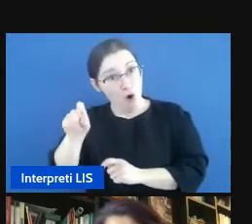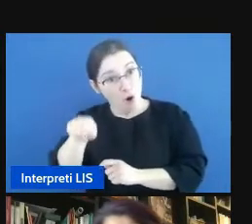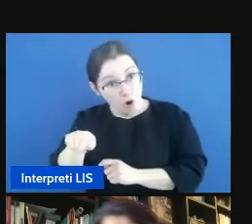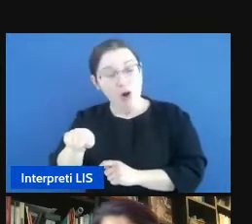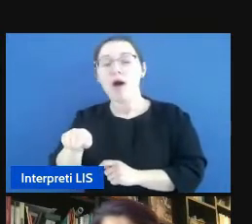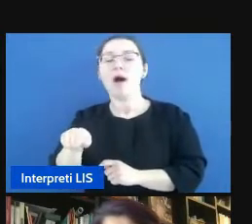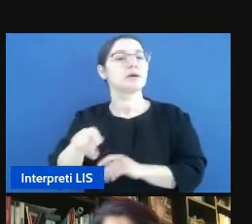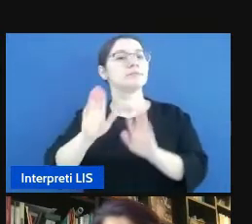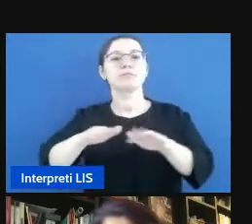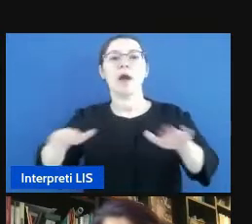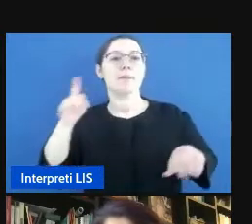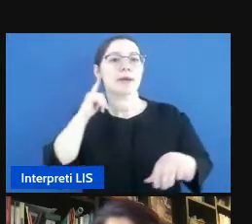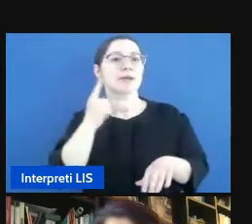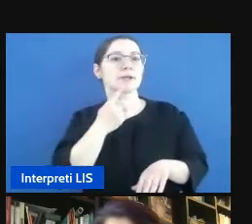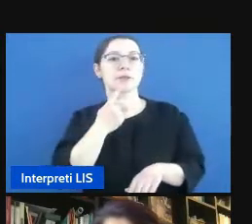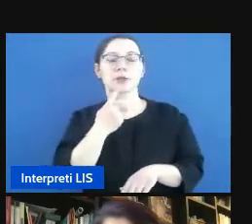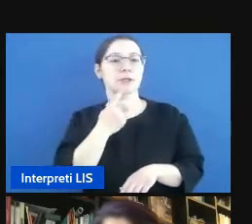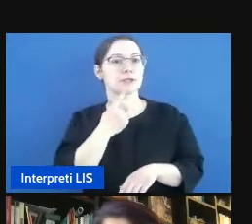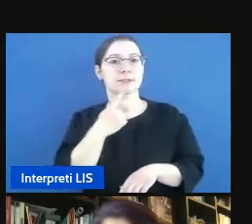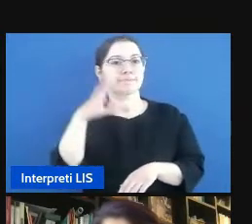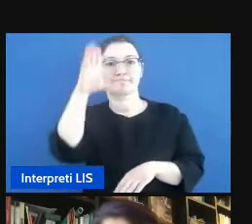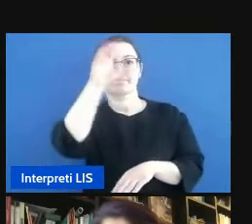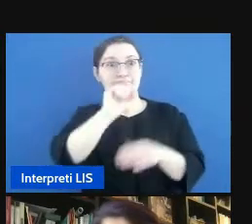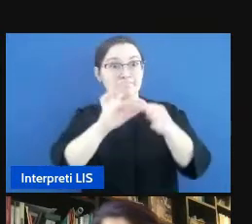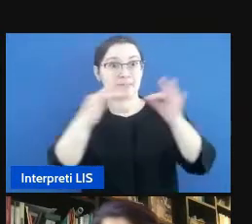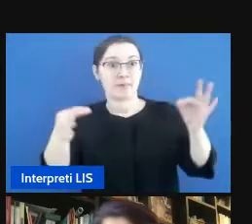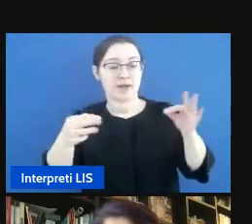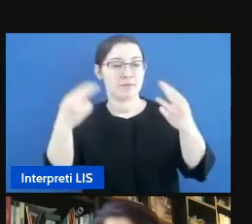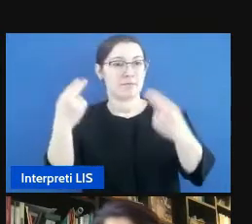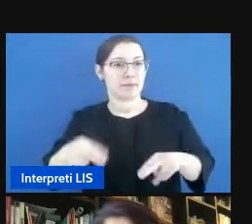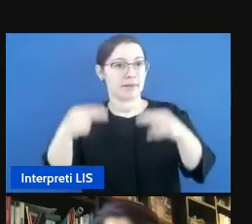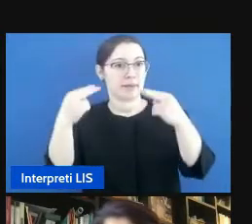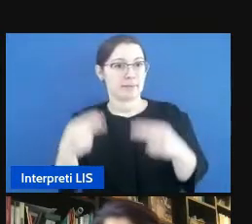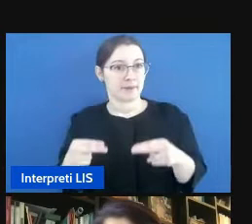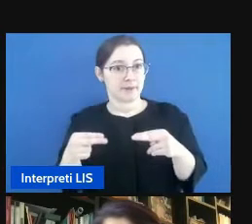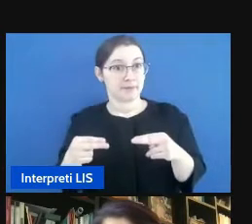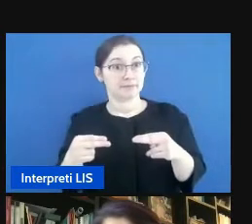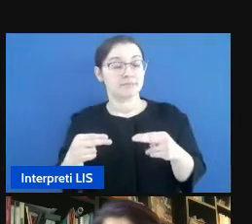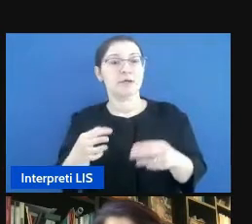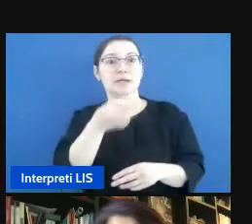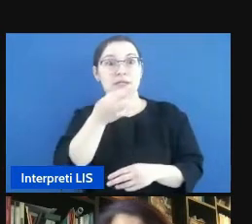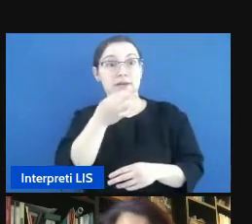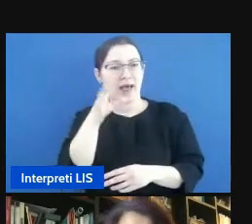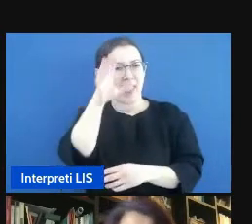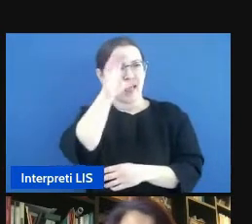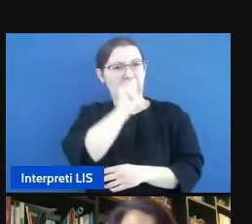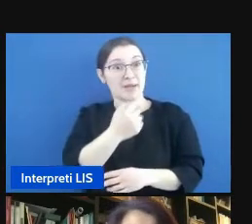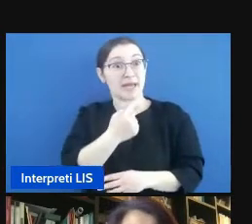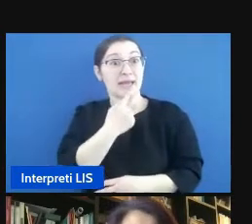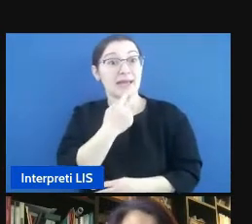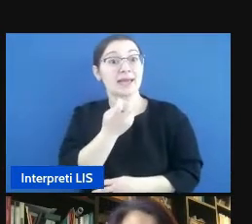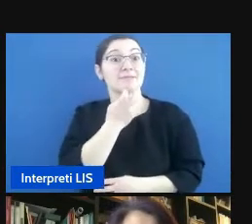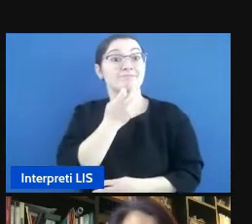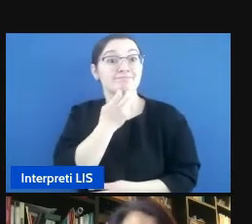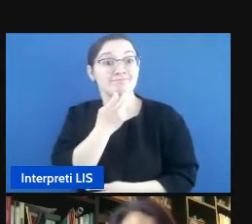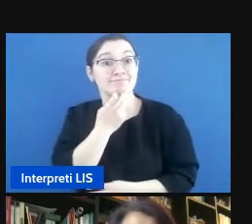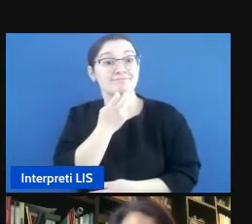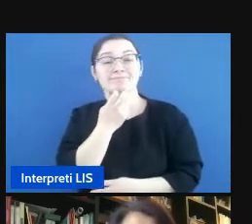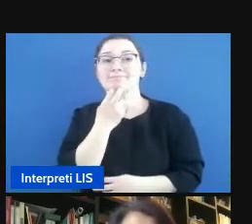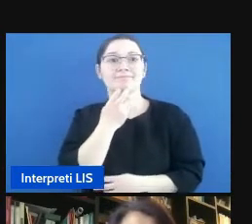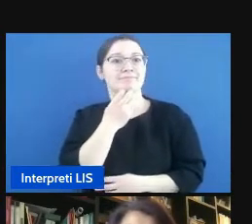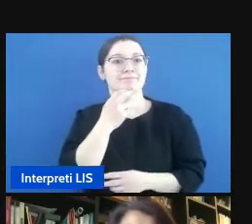comprendere correttamente la frase e di assegnare, di capire chi compie l'azione e chi la subisce.